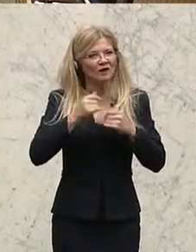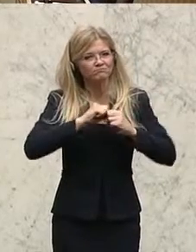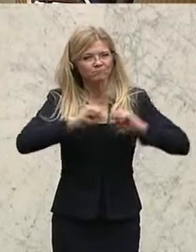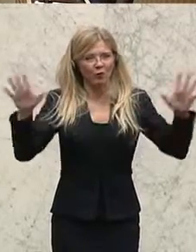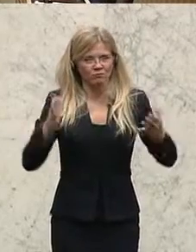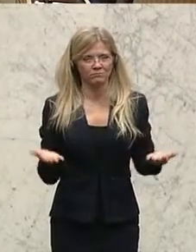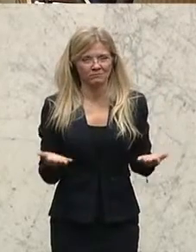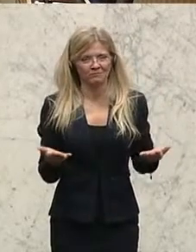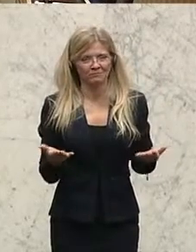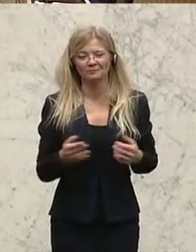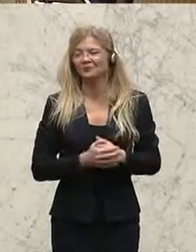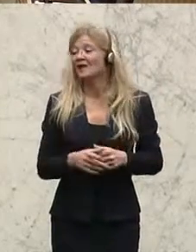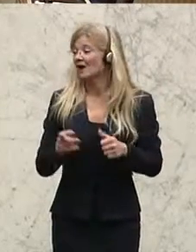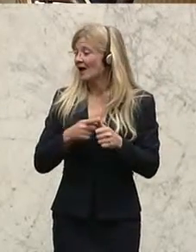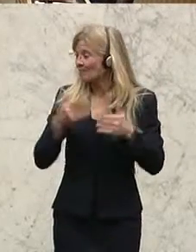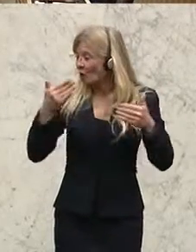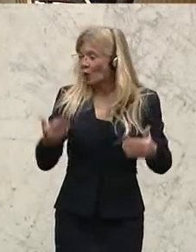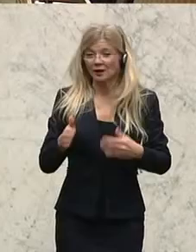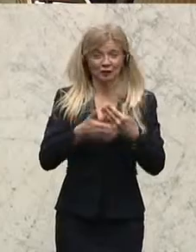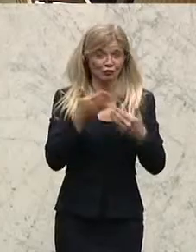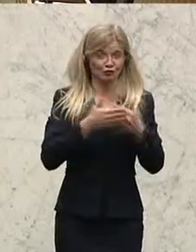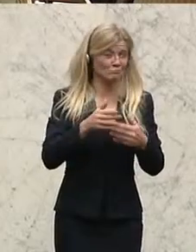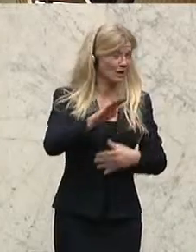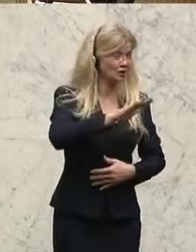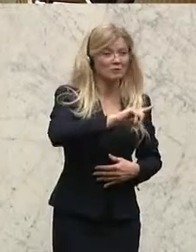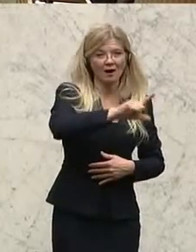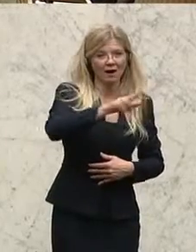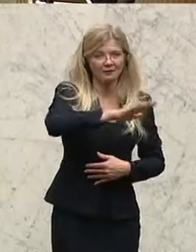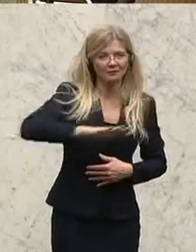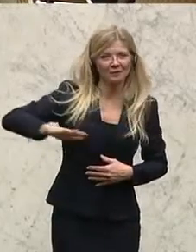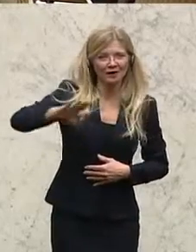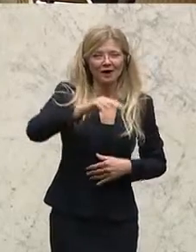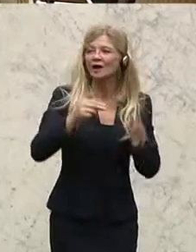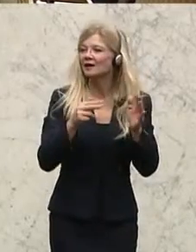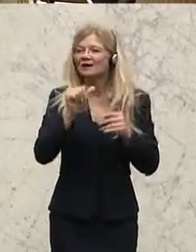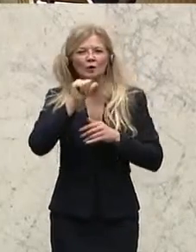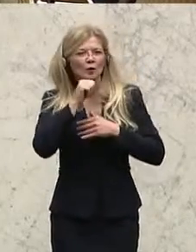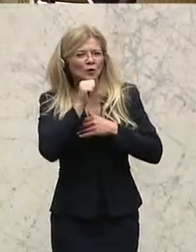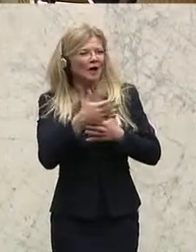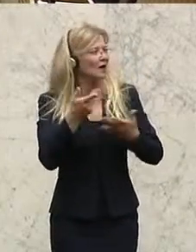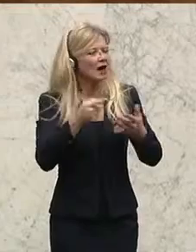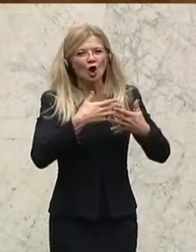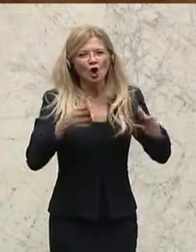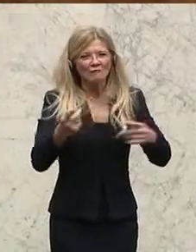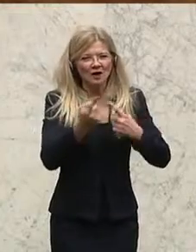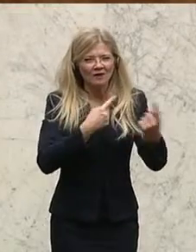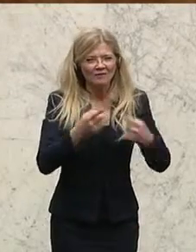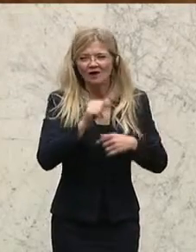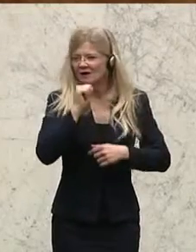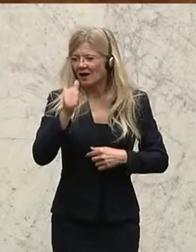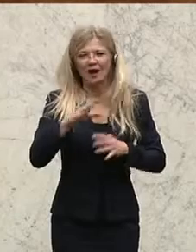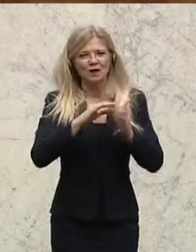auf die Idee kommen würden, im ländlichen Raum zum Beispiel, dort, wo kein öffentlicher Verkehr, kein Zug und kein Bus und nichts fährt, eine